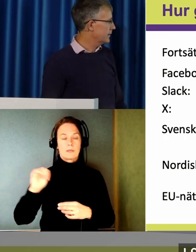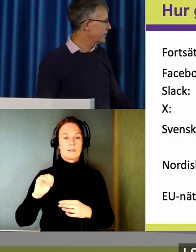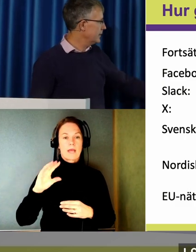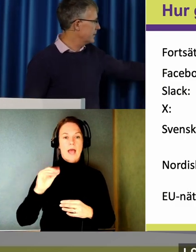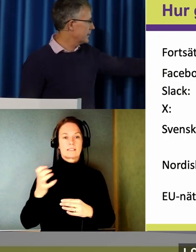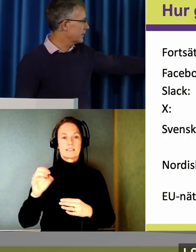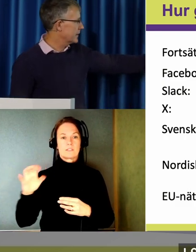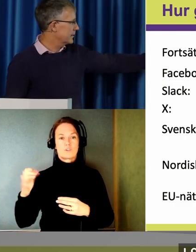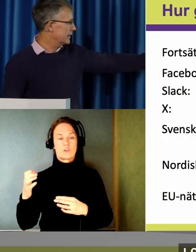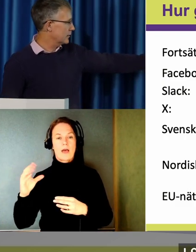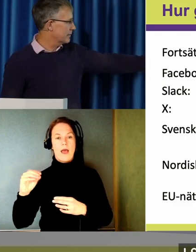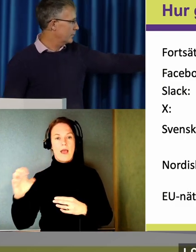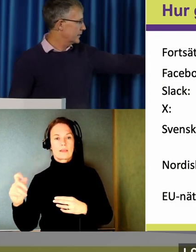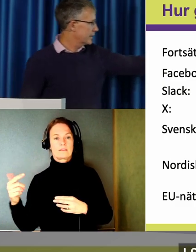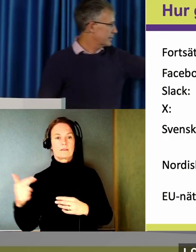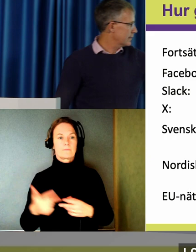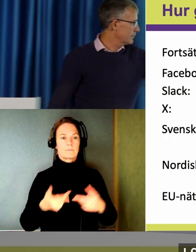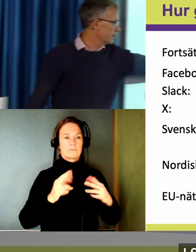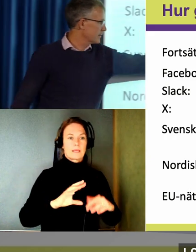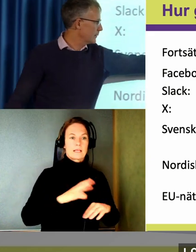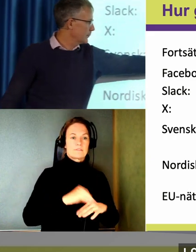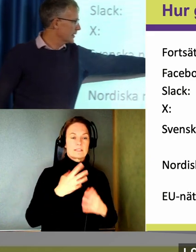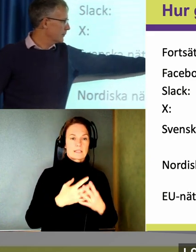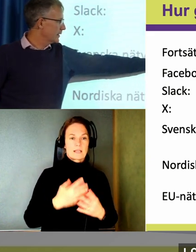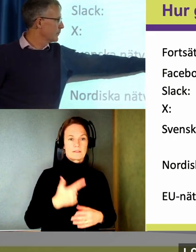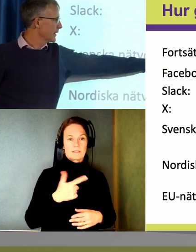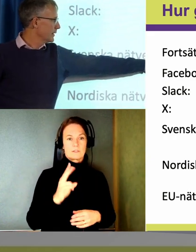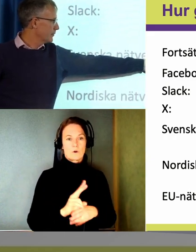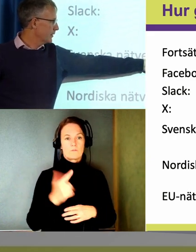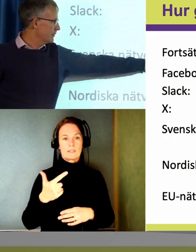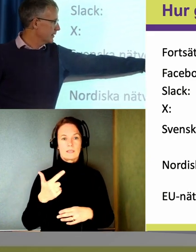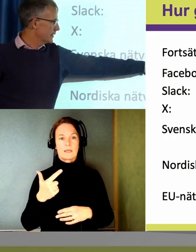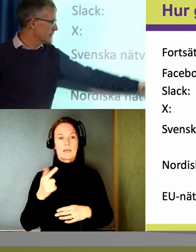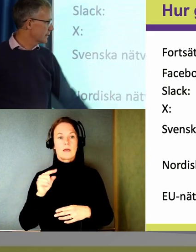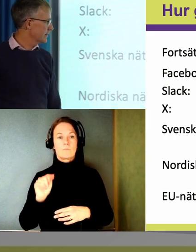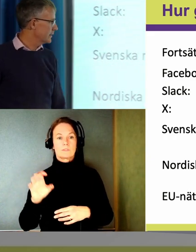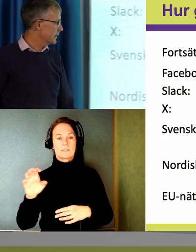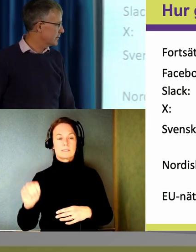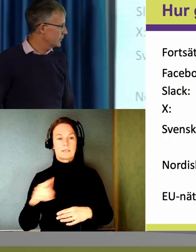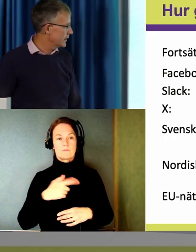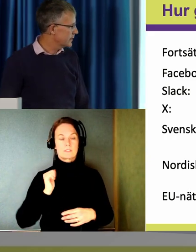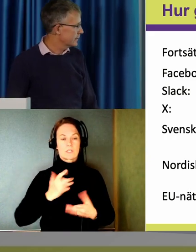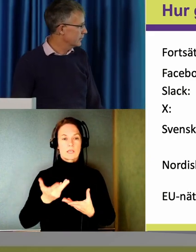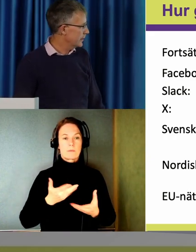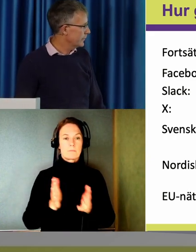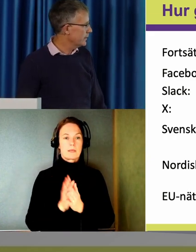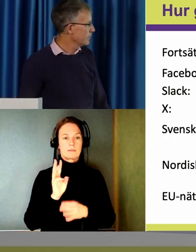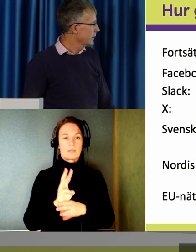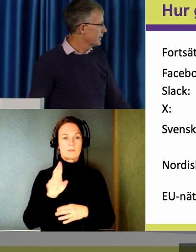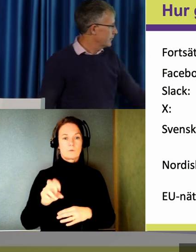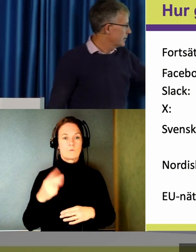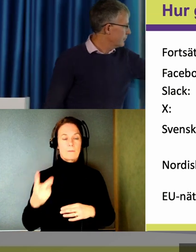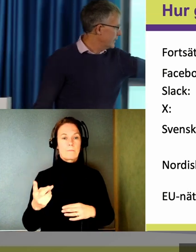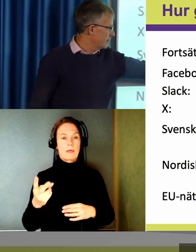I Sverige finns nätverken T12T.se. Som vi då ska samarbeta med för eventet den 30 november.